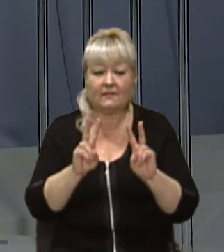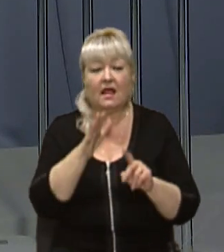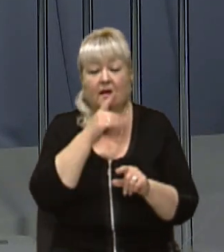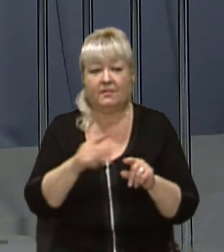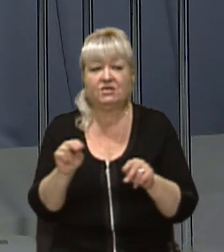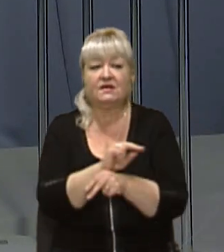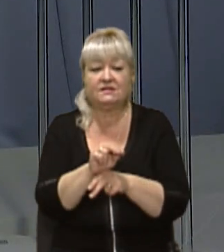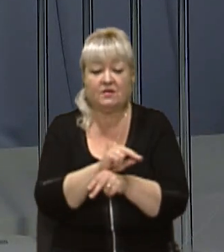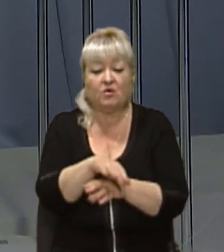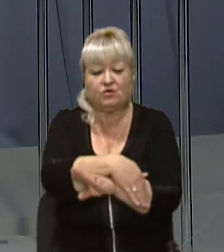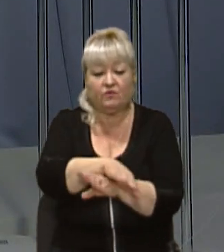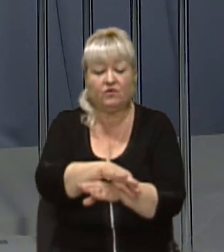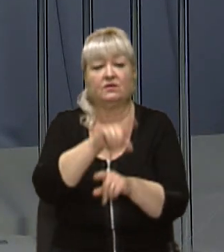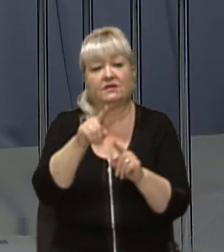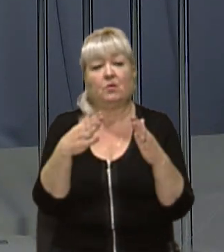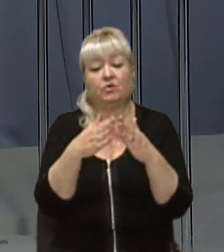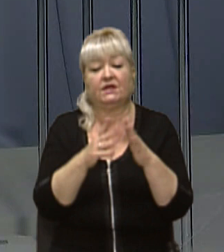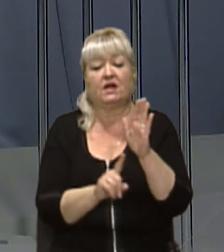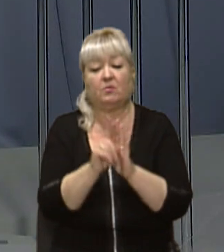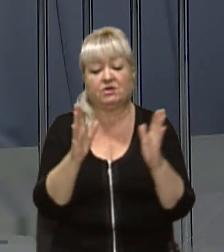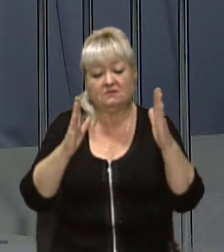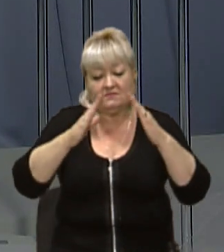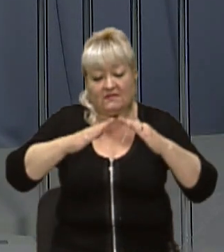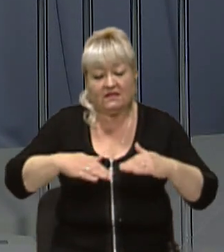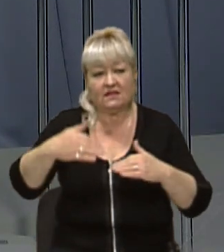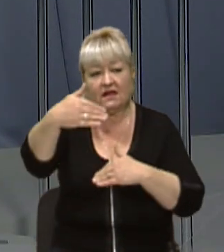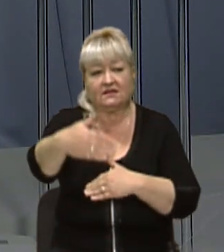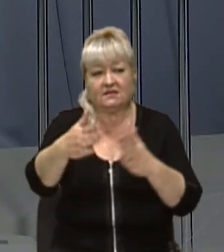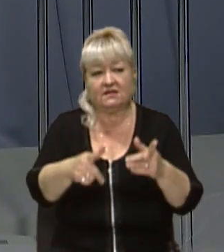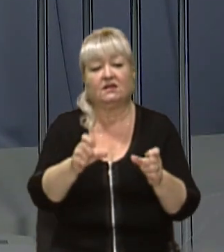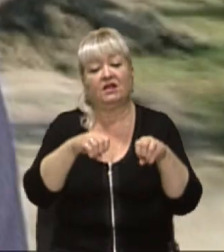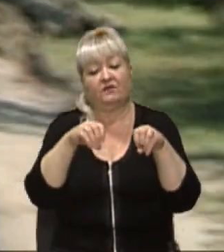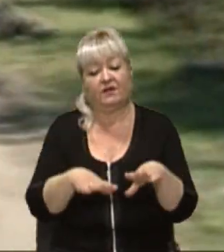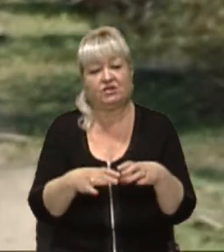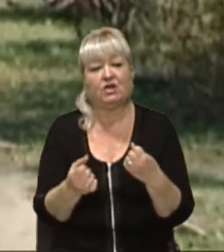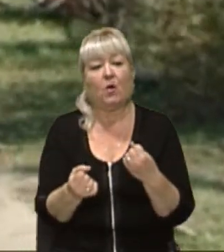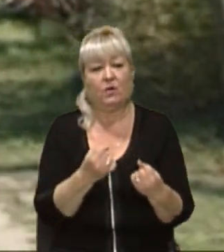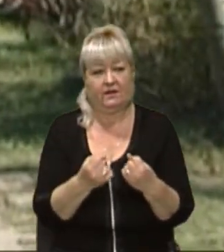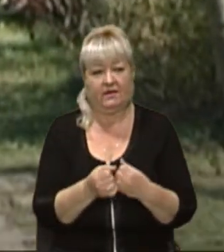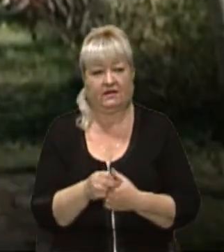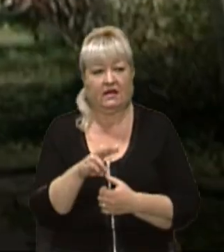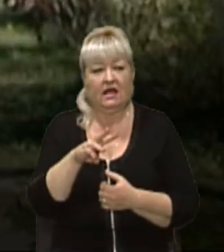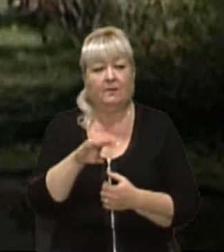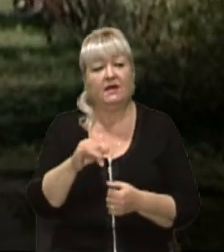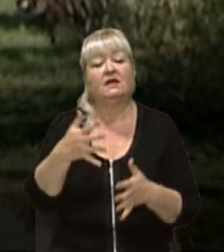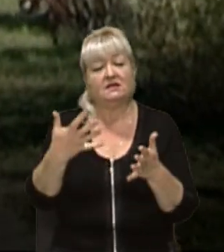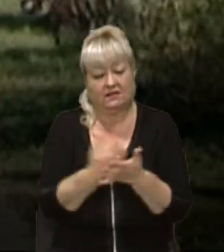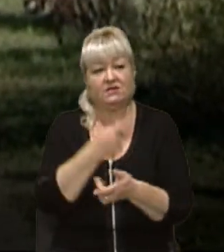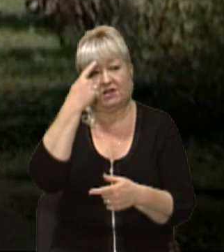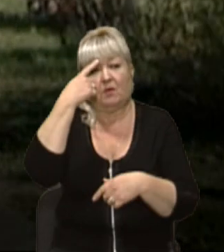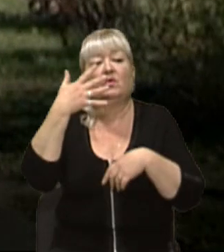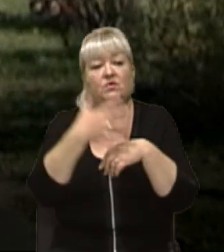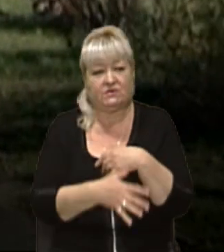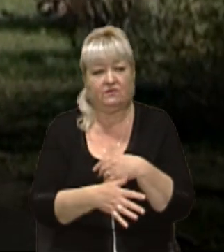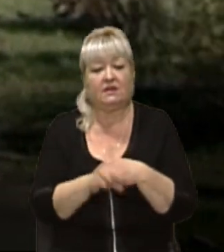Замарстенівської у цих будинках почали просідати стіни, і їх вирішили укріпити. Ми знайшли порозуміння, ми